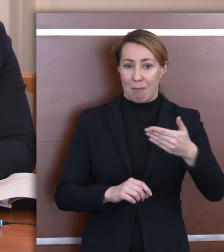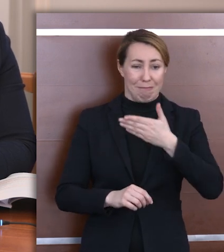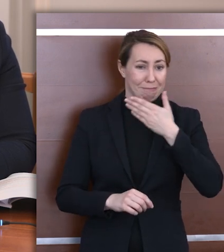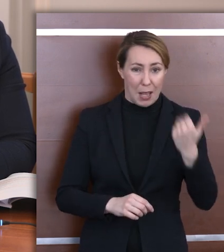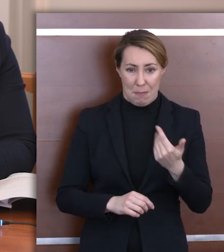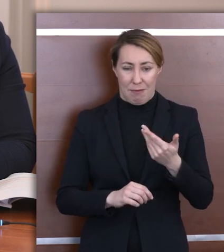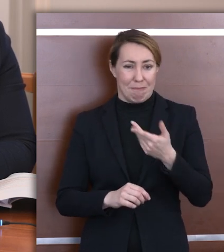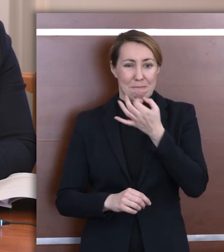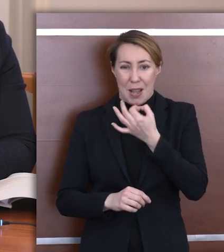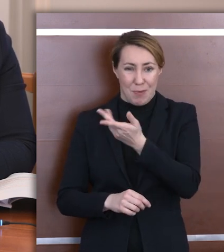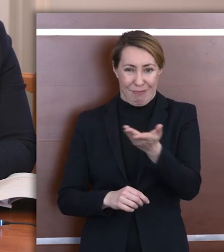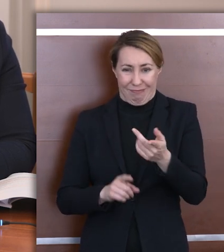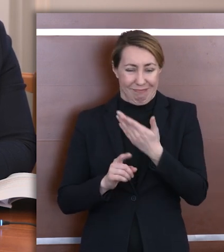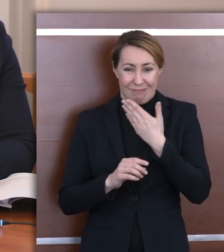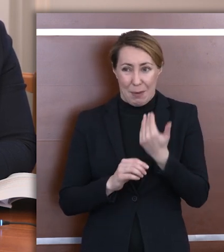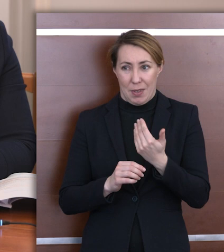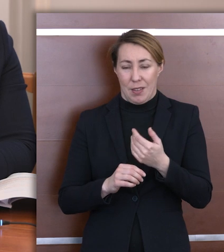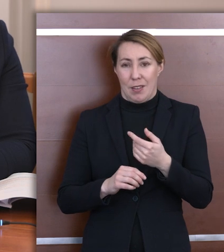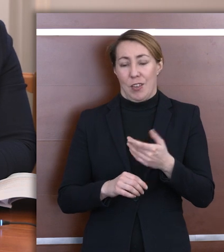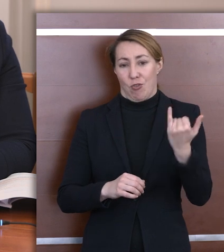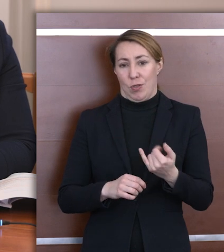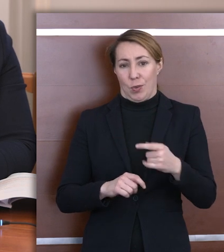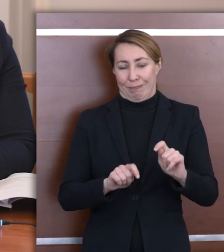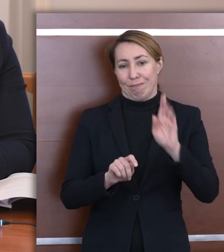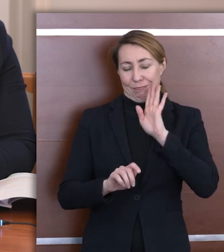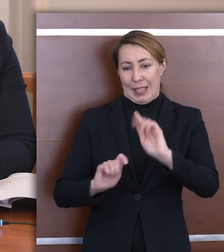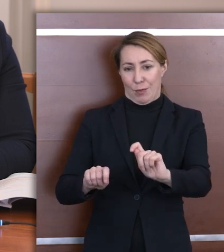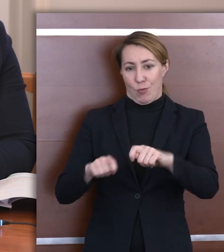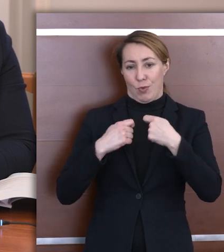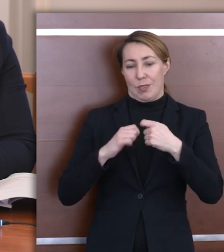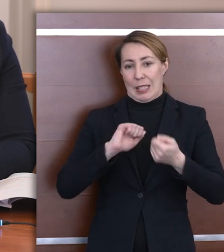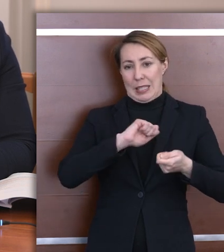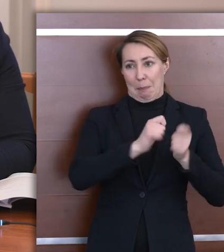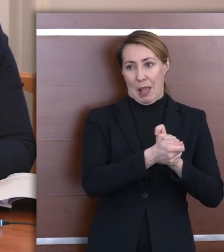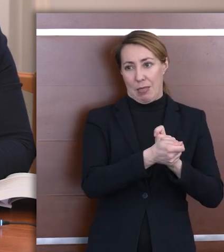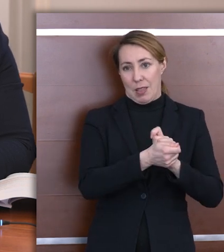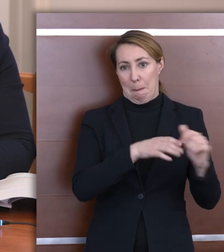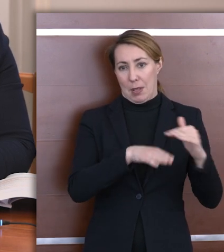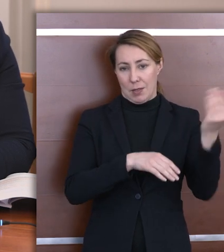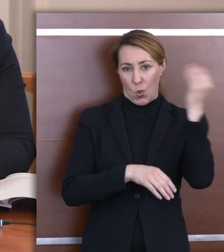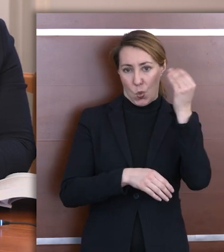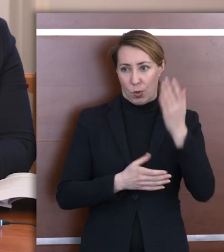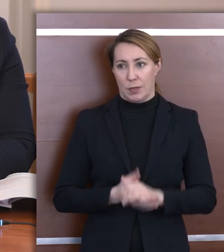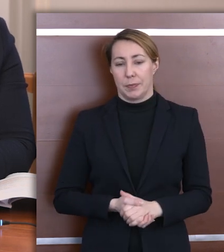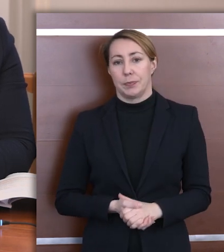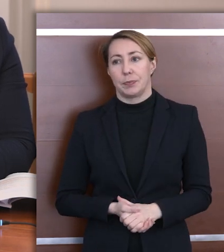niewystarczająca liczba, było zmuszone do zmiany miejsca nauki.